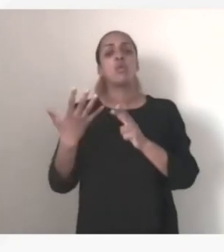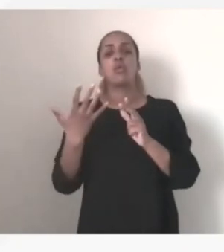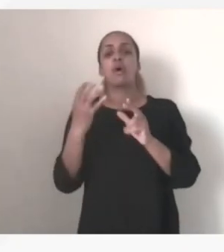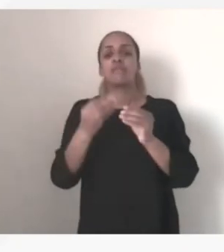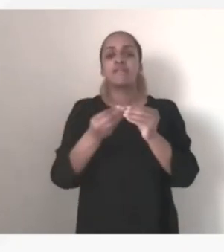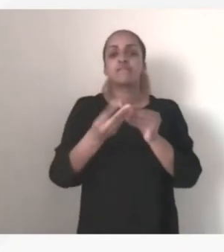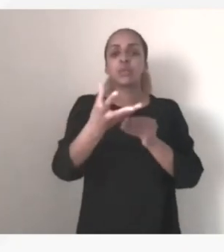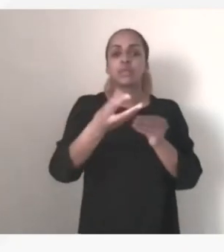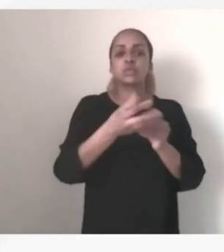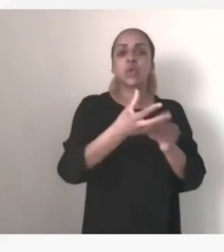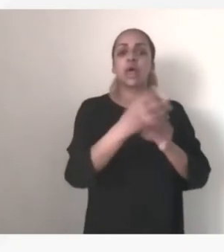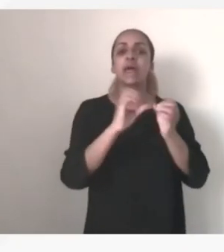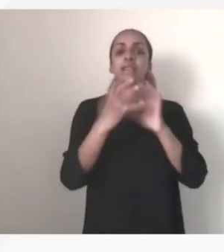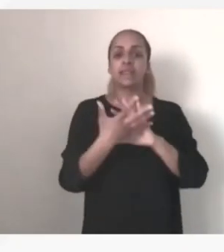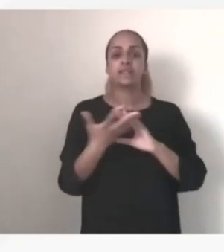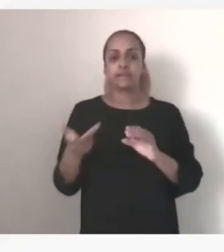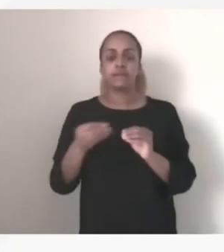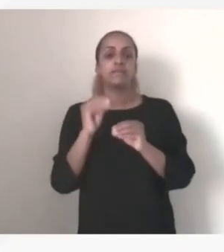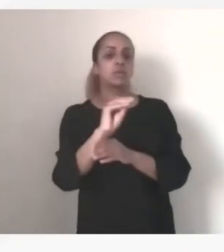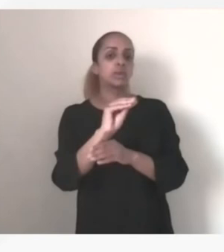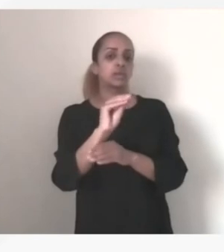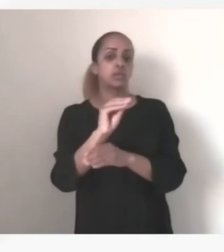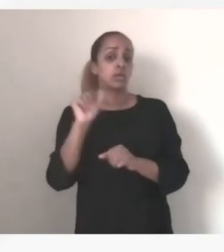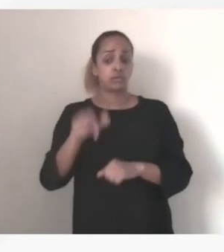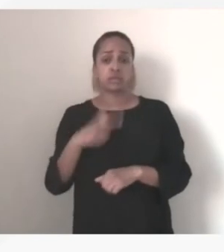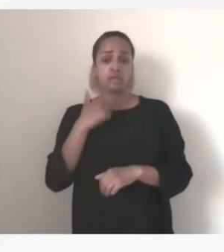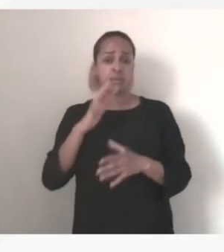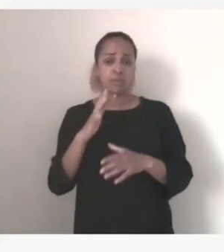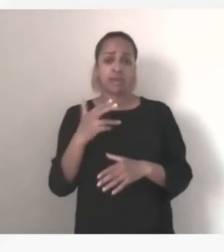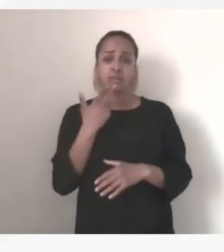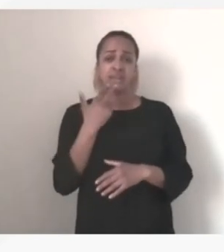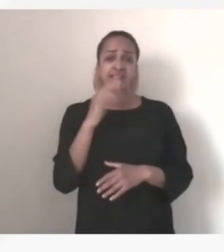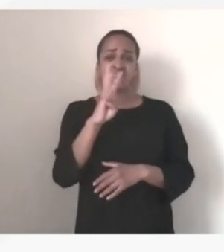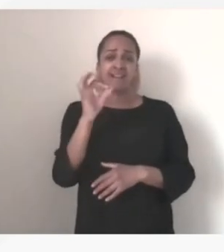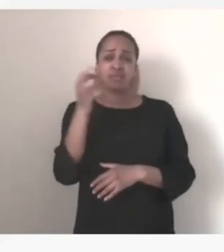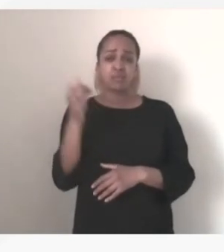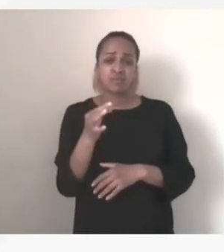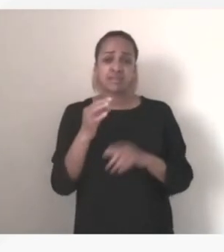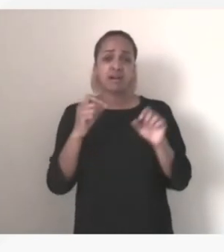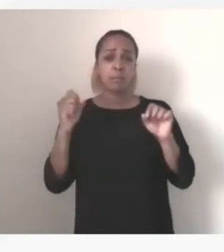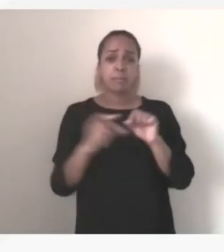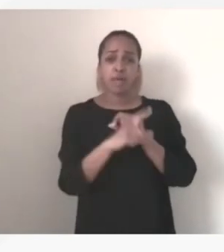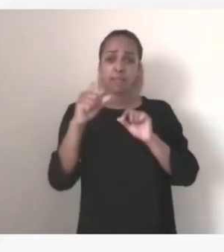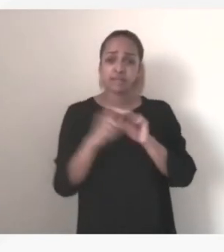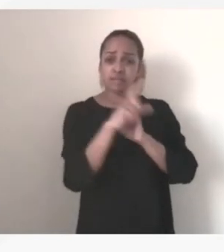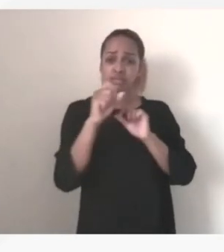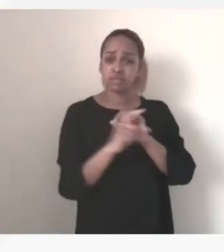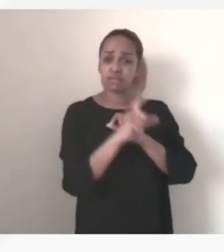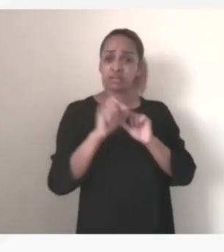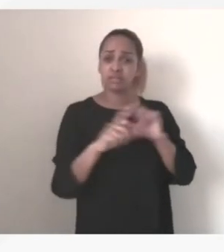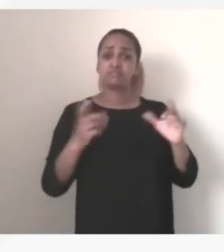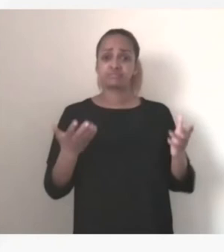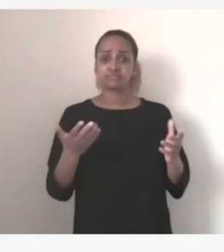utiliser pour certains d'entre eux ou un d'entre eux en tout cas près de 40% de la bande passante et donc on a demandé effectivement donc qu'ils réduisent un peu